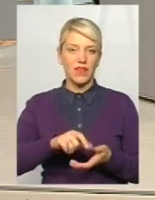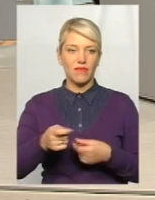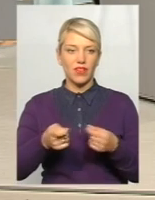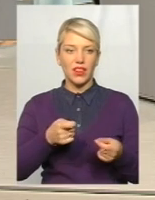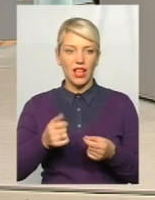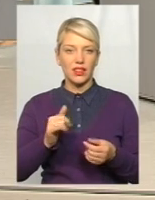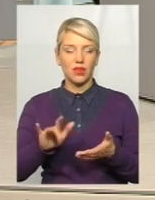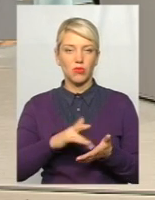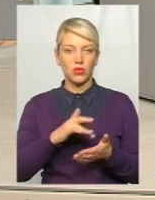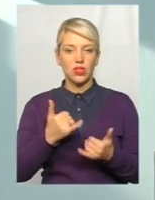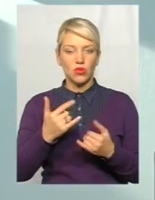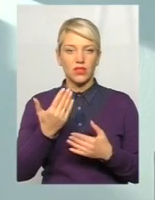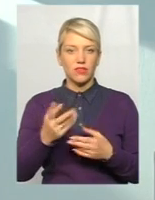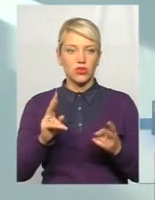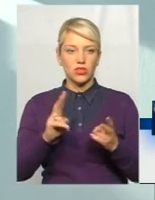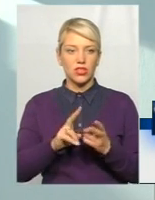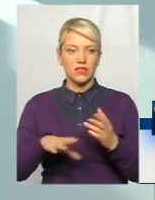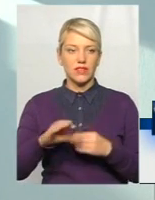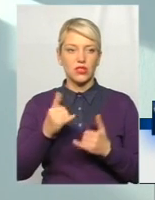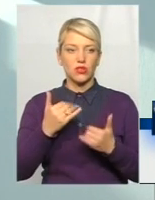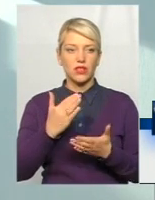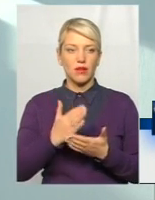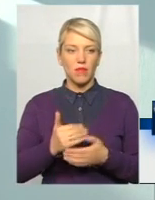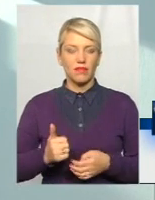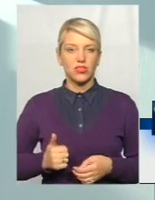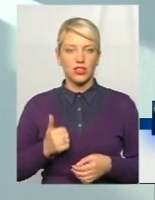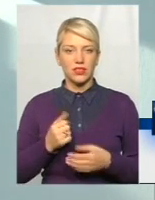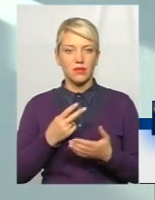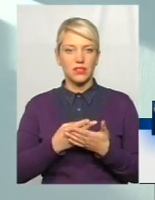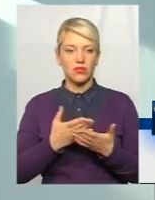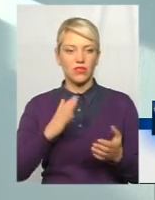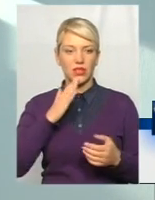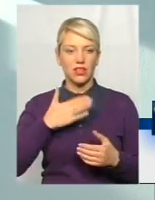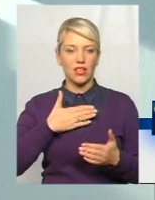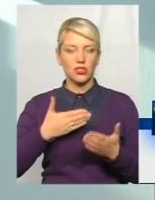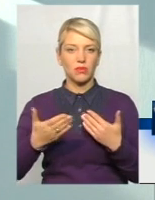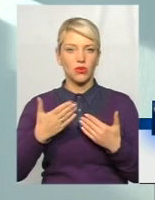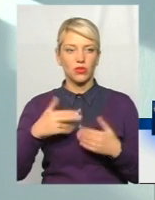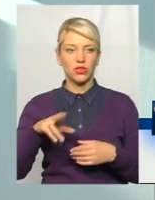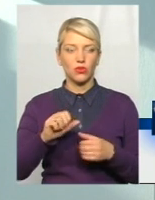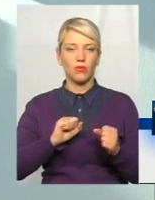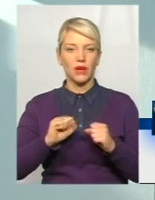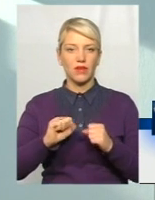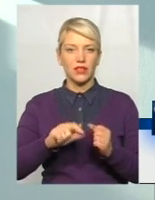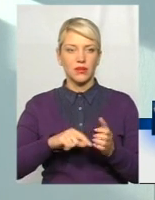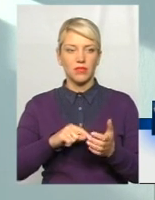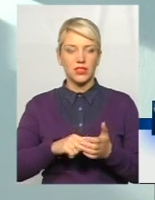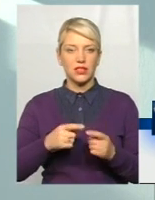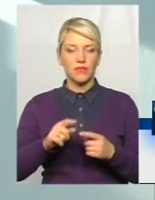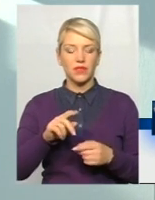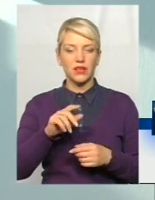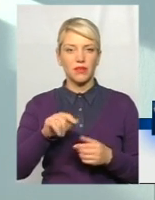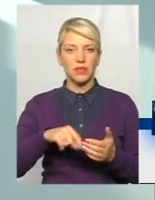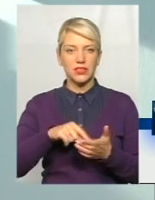зі всіма, так? Так. Сьогодні мав честь презентувати наші підходи до управління містом для представників муніципалітету міста